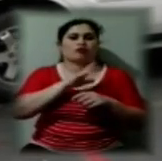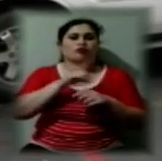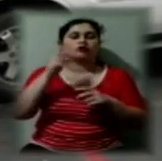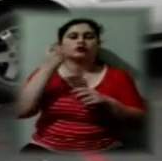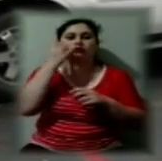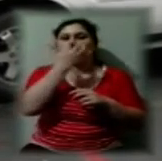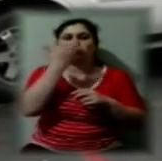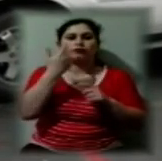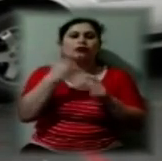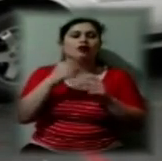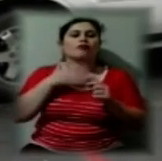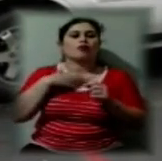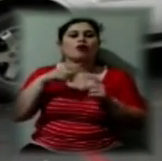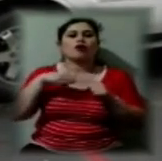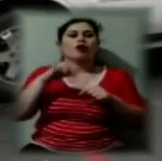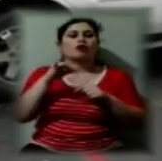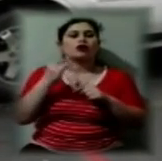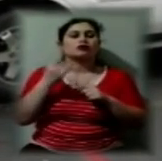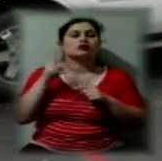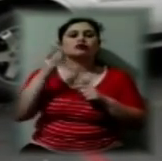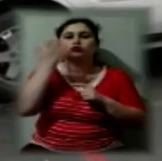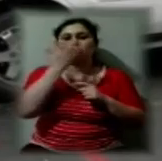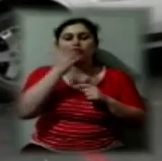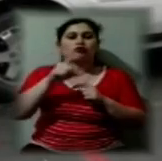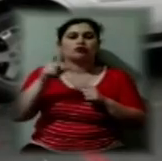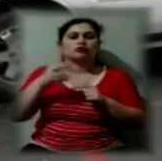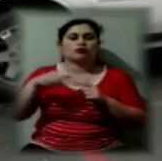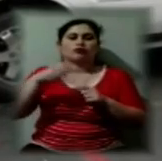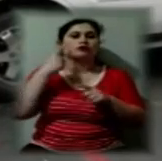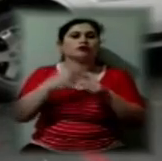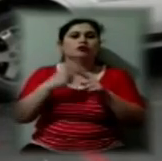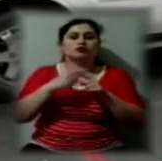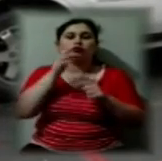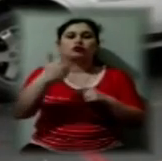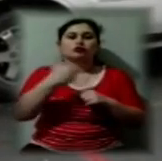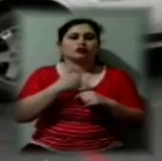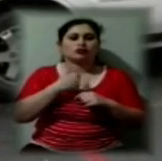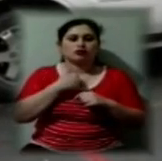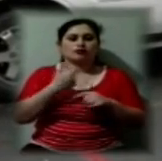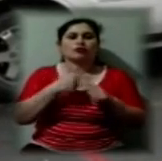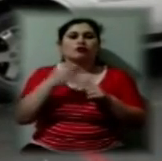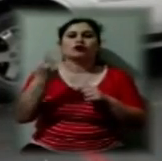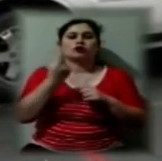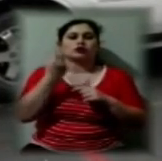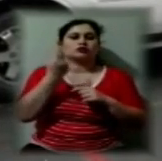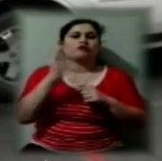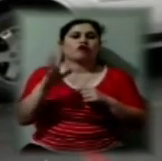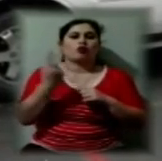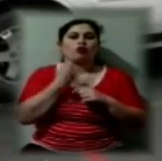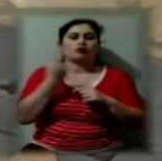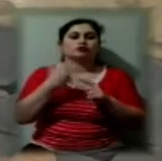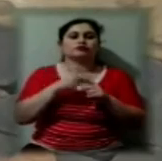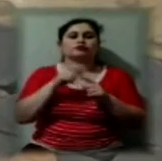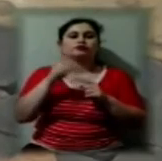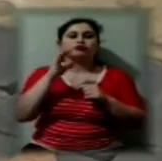організація. Усі незрячі люди проходять через це перехрестя, коли йдуть до нас. Вона таки єдина в області, з отриманням європейських стандартів.